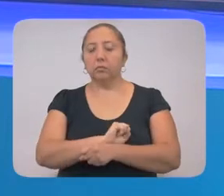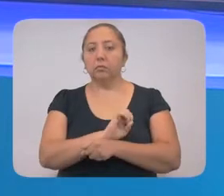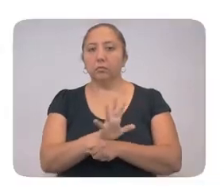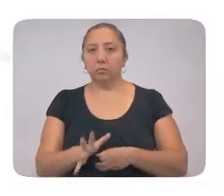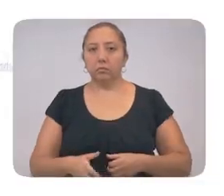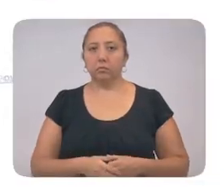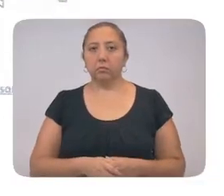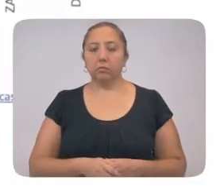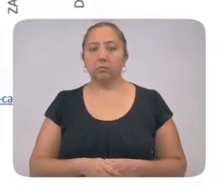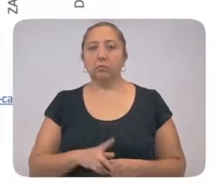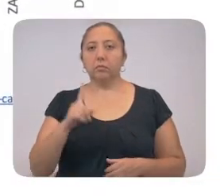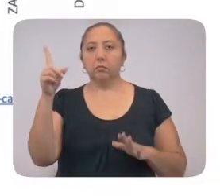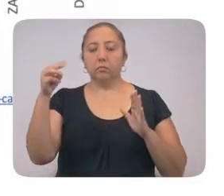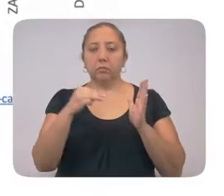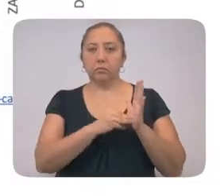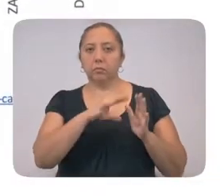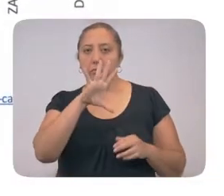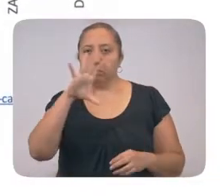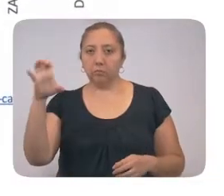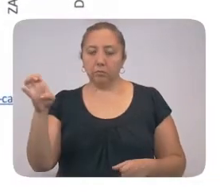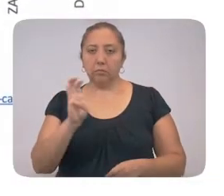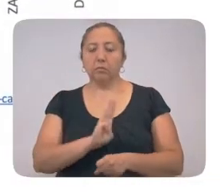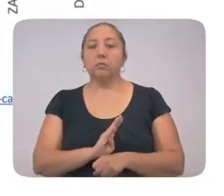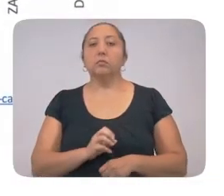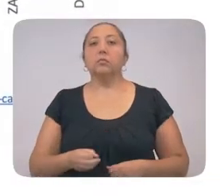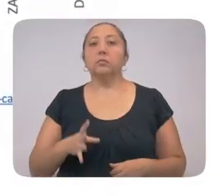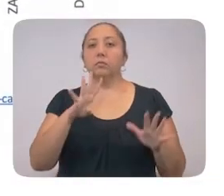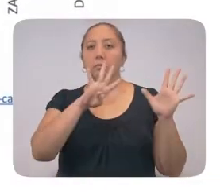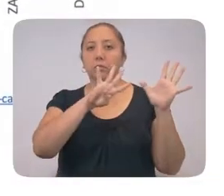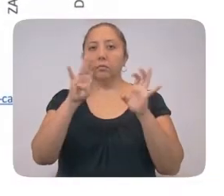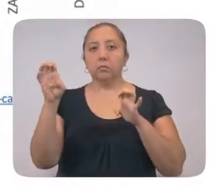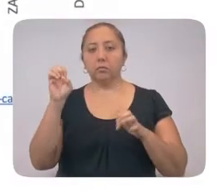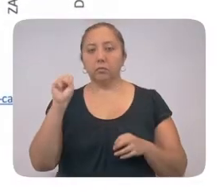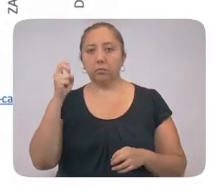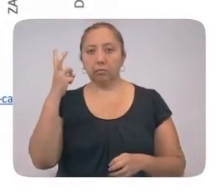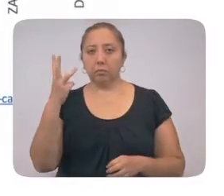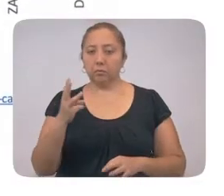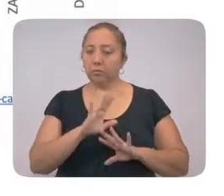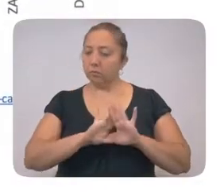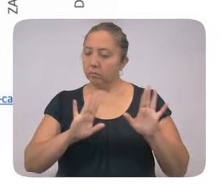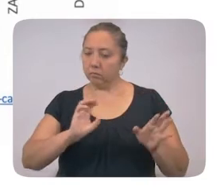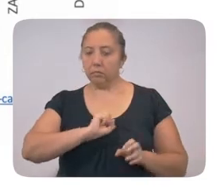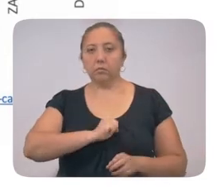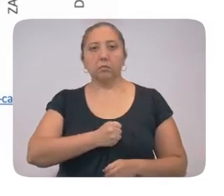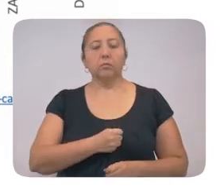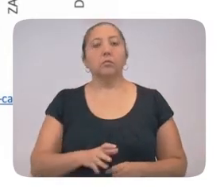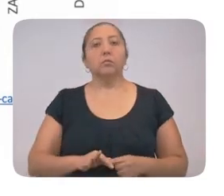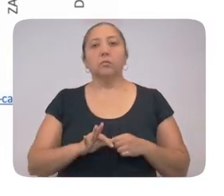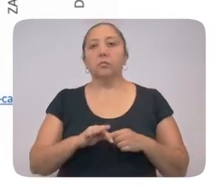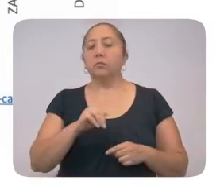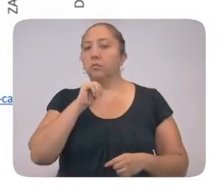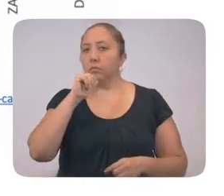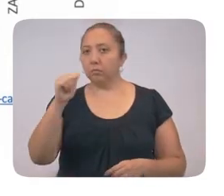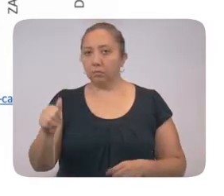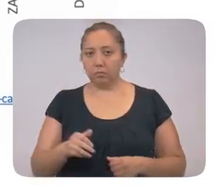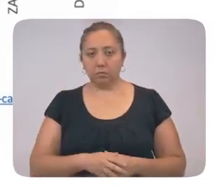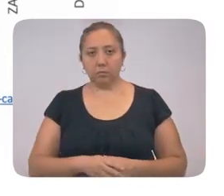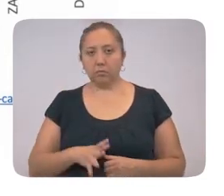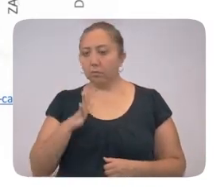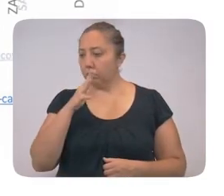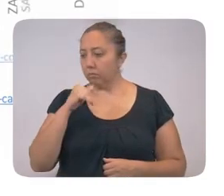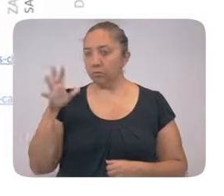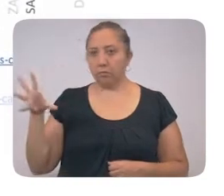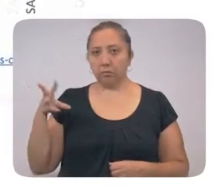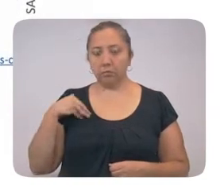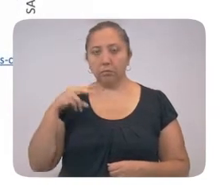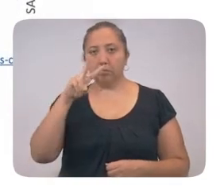ohanilo, 963, soku yolinti, kubau, mishpaha, yantio, matupatelo, pak, ikko, lek, ohanilo, 243,